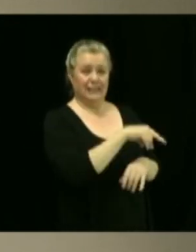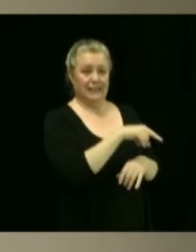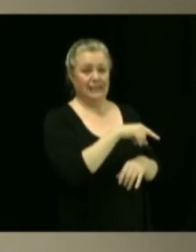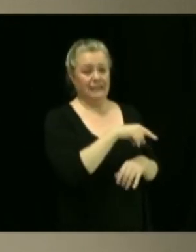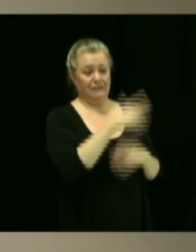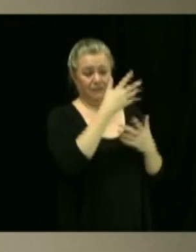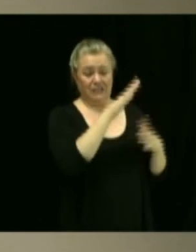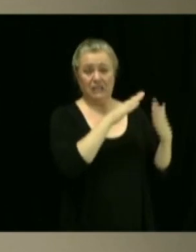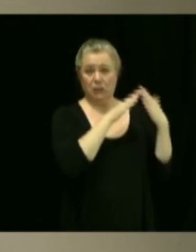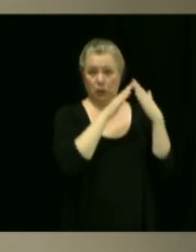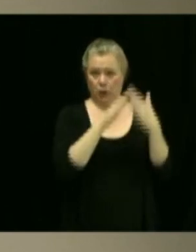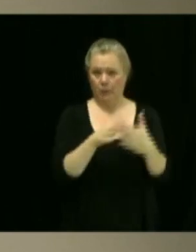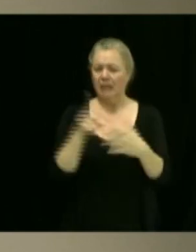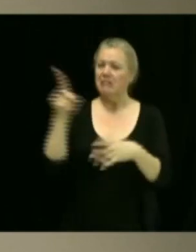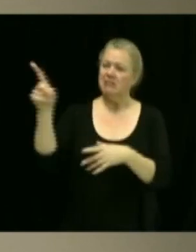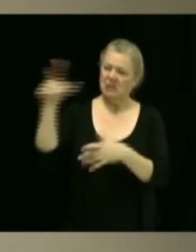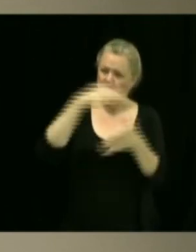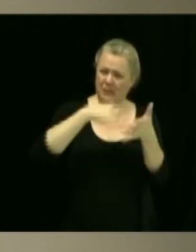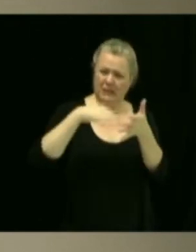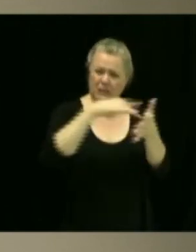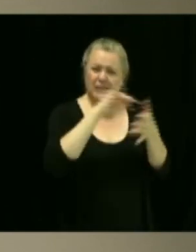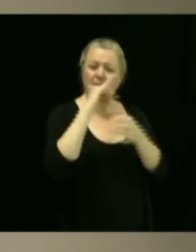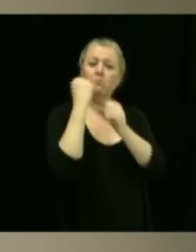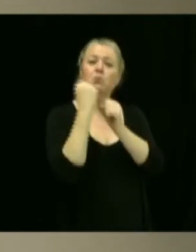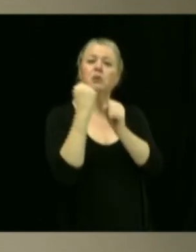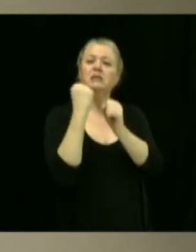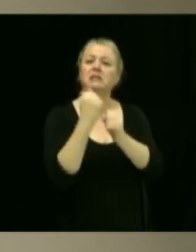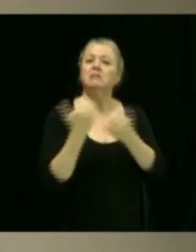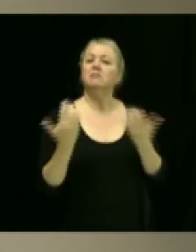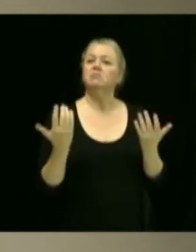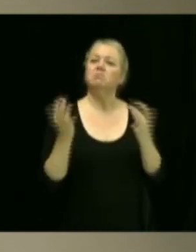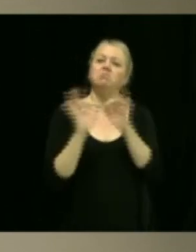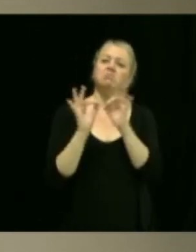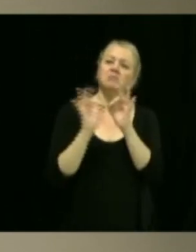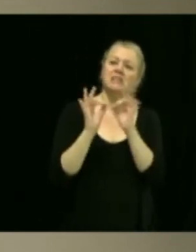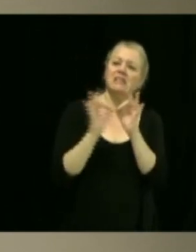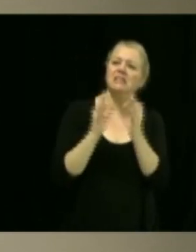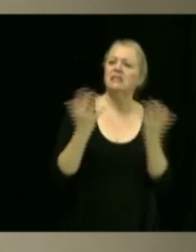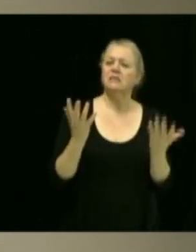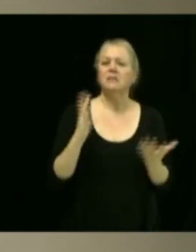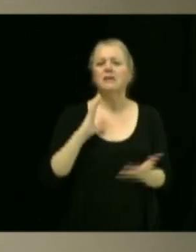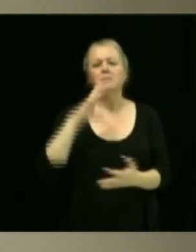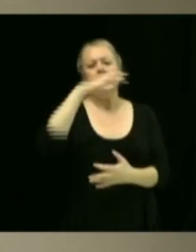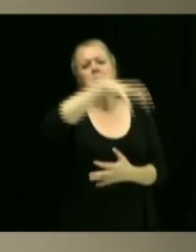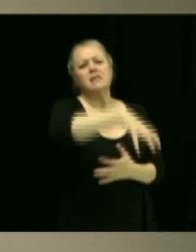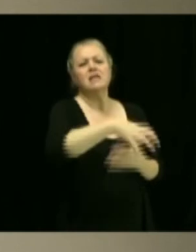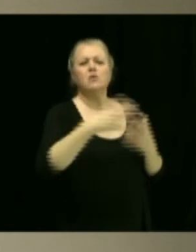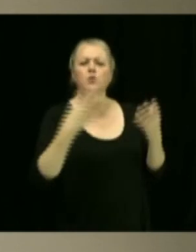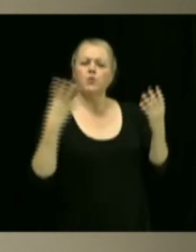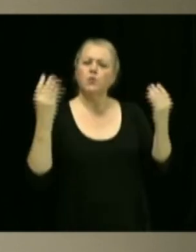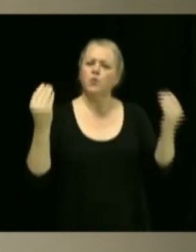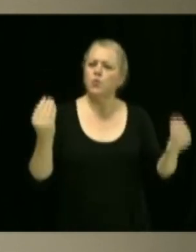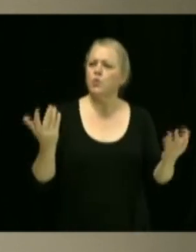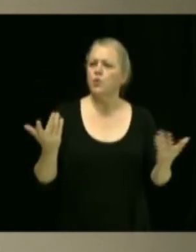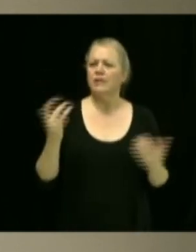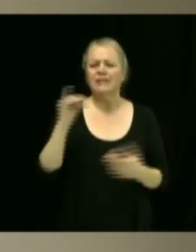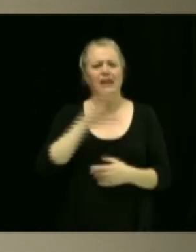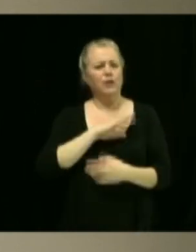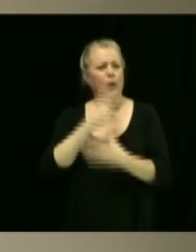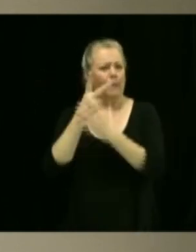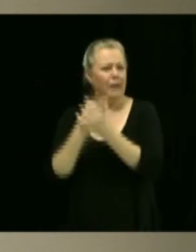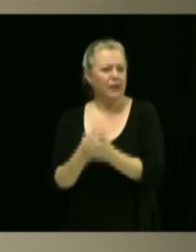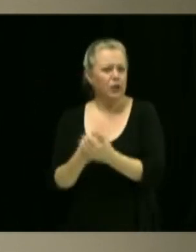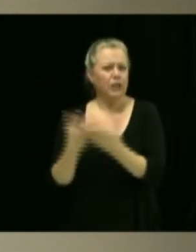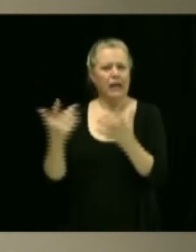demandé une étude de faisabilité dans ce sens-là, savoir comment ça pourrait coûter, où est-ce que ça pourrait être implanté, si des partenaires seraient intéressés à se